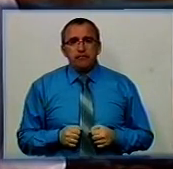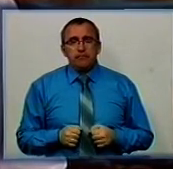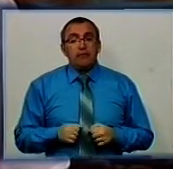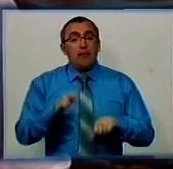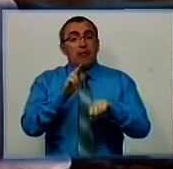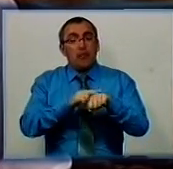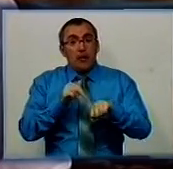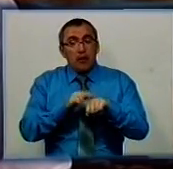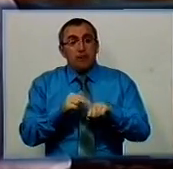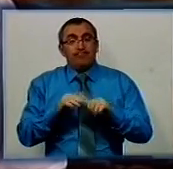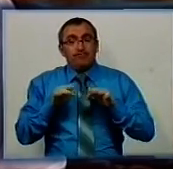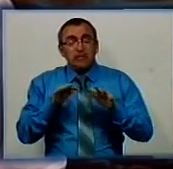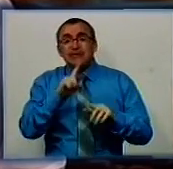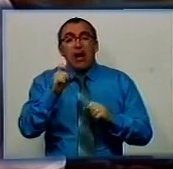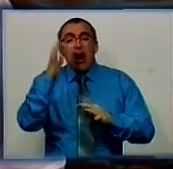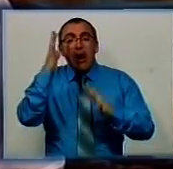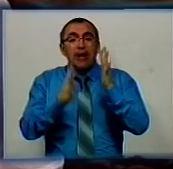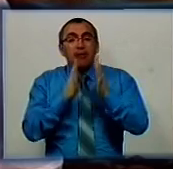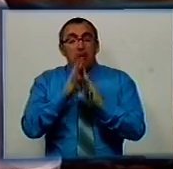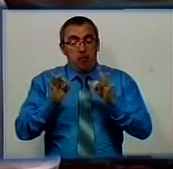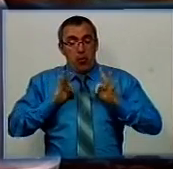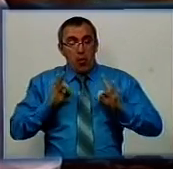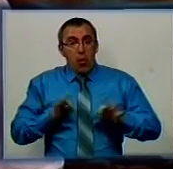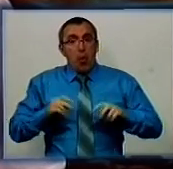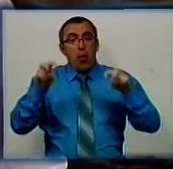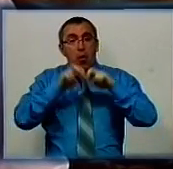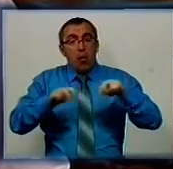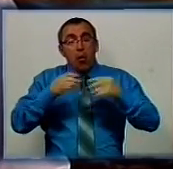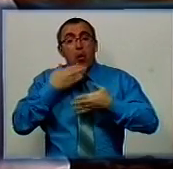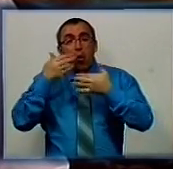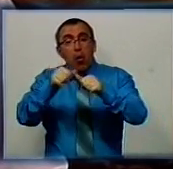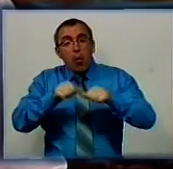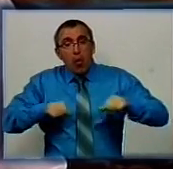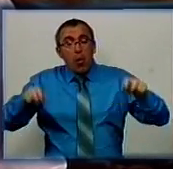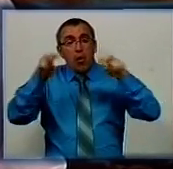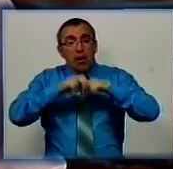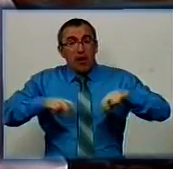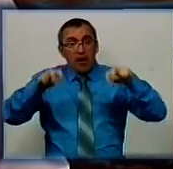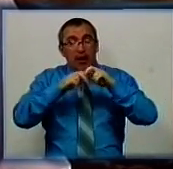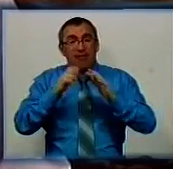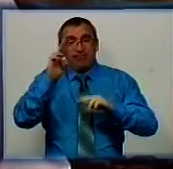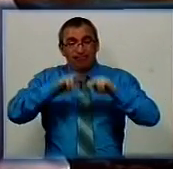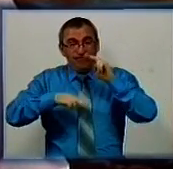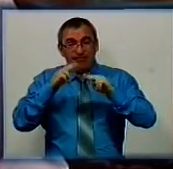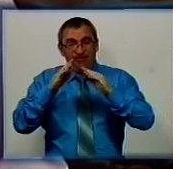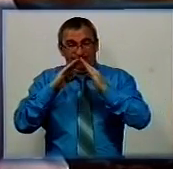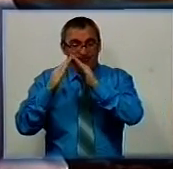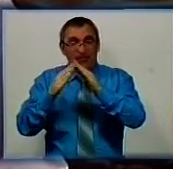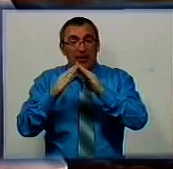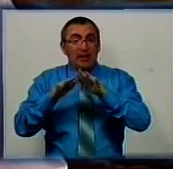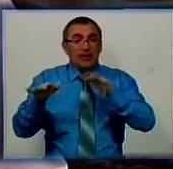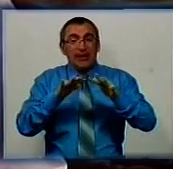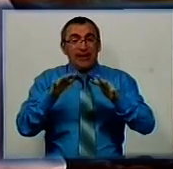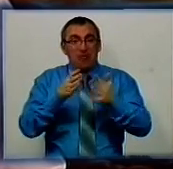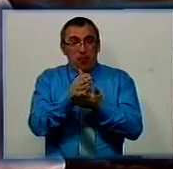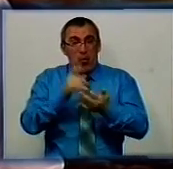Правоохоронці взялися за Лісопаркову. Прокуратура області розглянула звернення комісії з розслідування забудови Лісопаркової стосовно дій міських посадовців